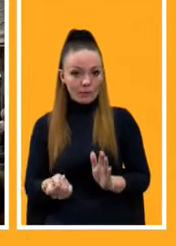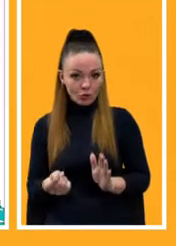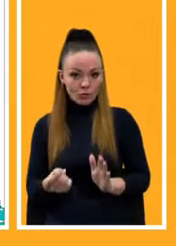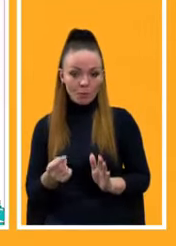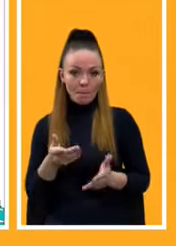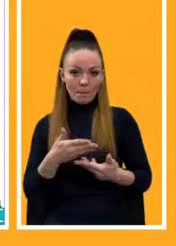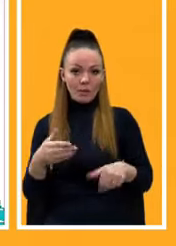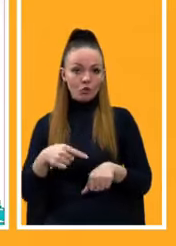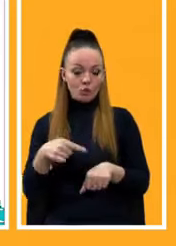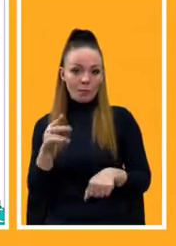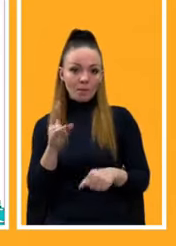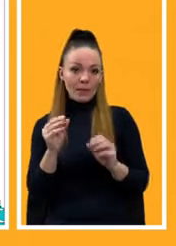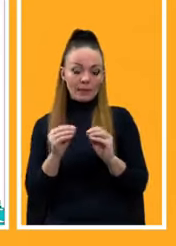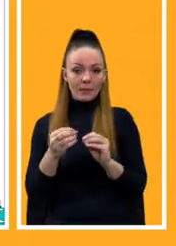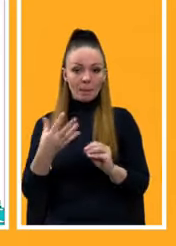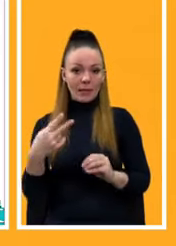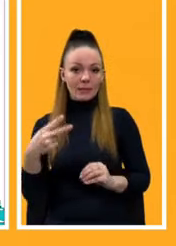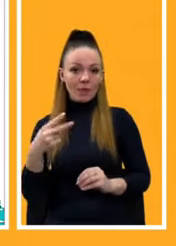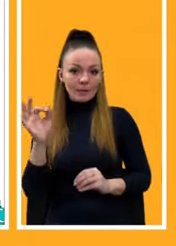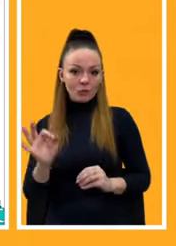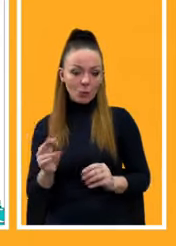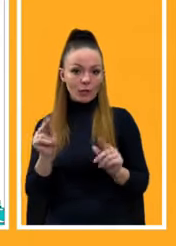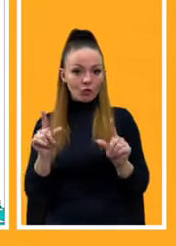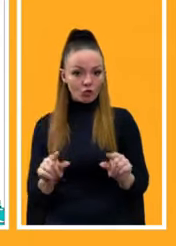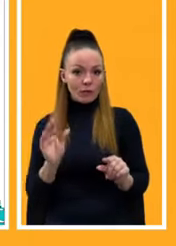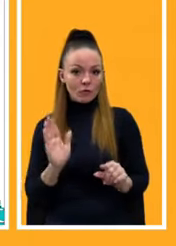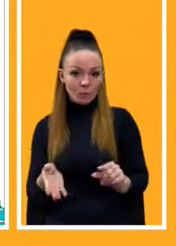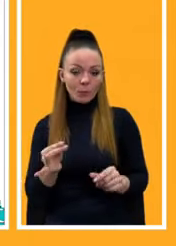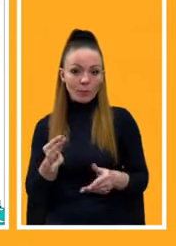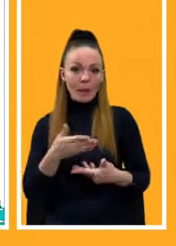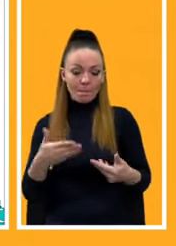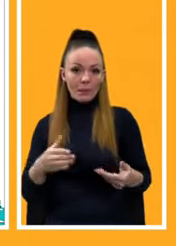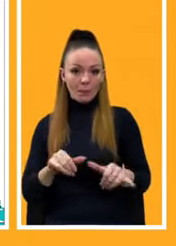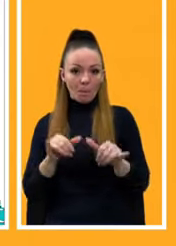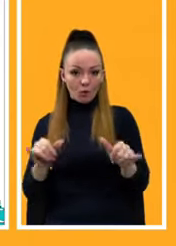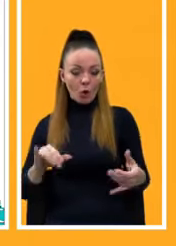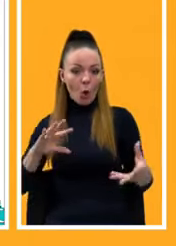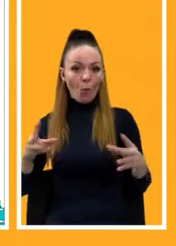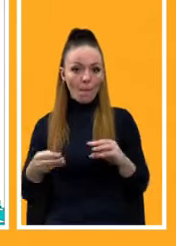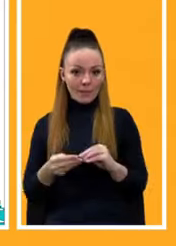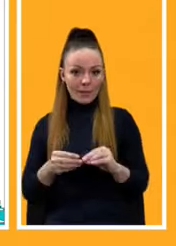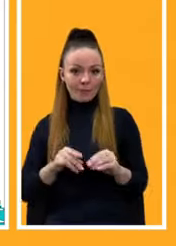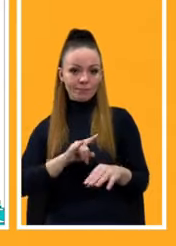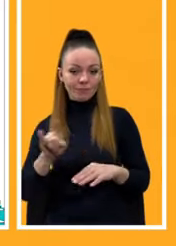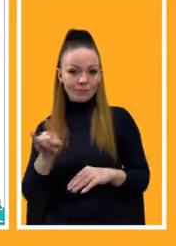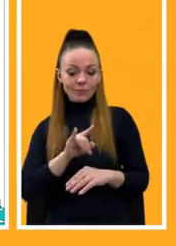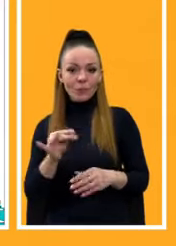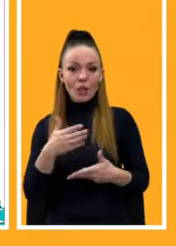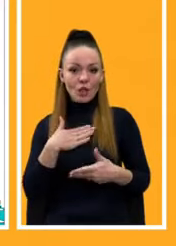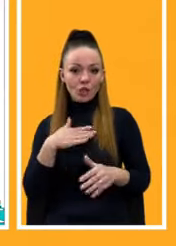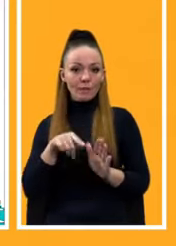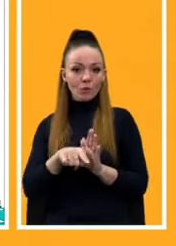буде точно на 10-15-20% дешевше. Це значить, що ми збільшимо обсяги і наші внутрішні